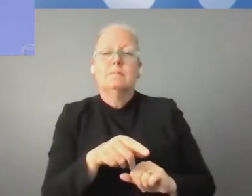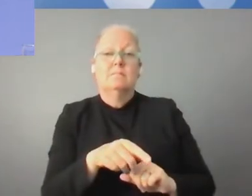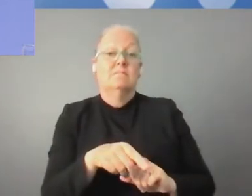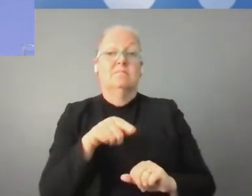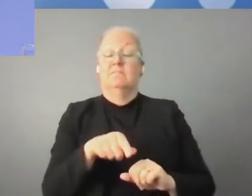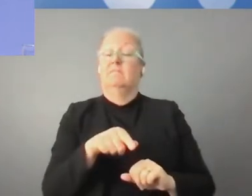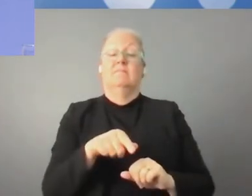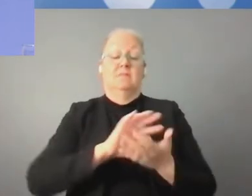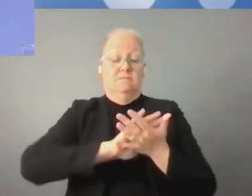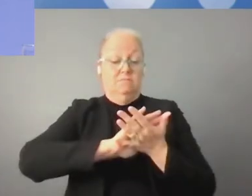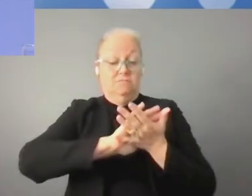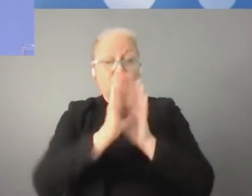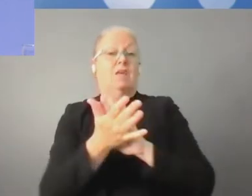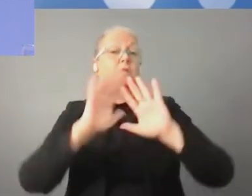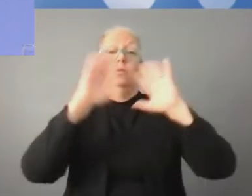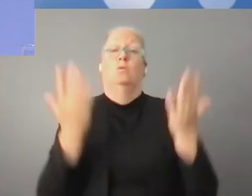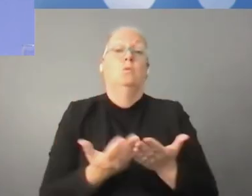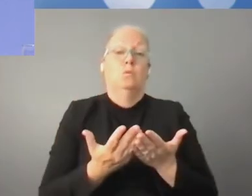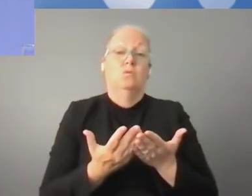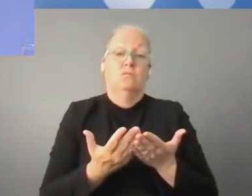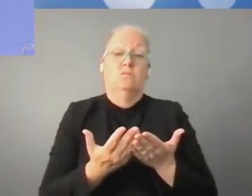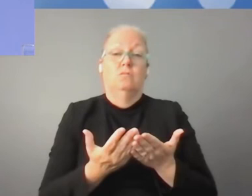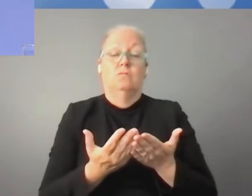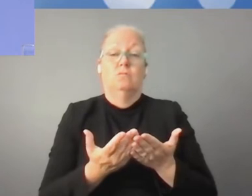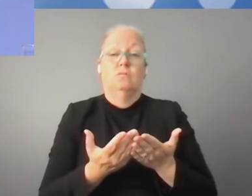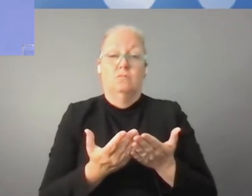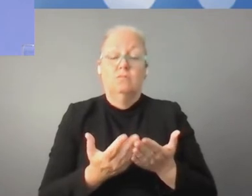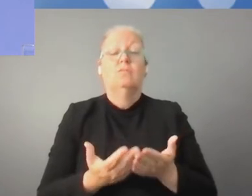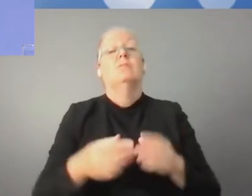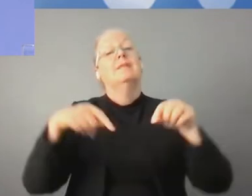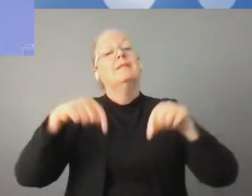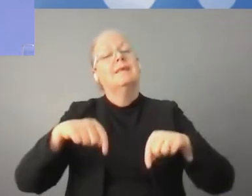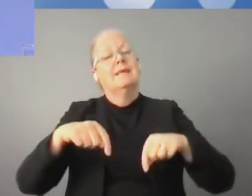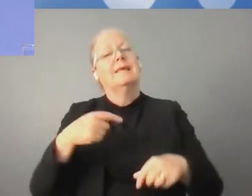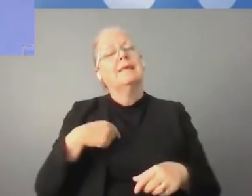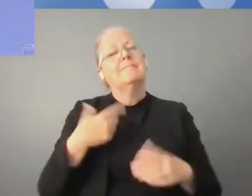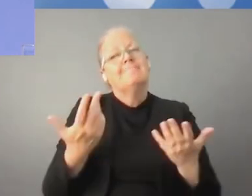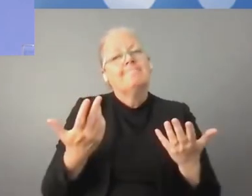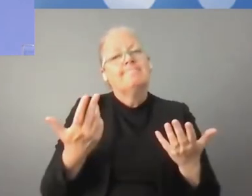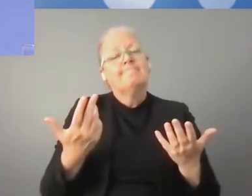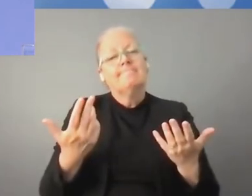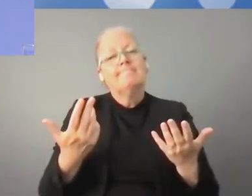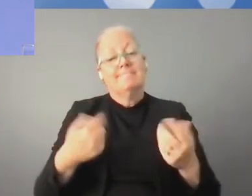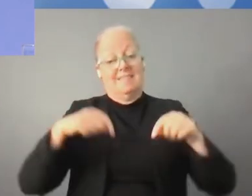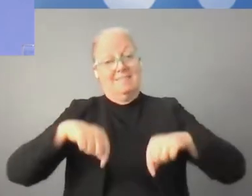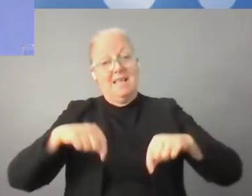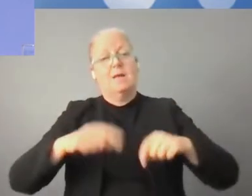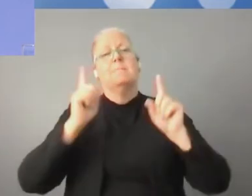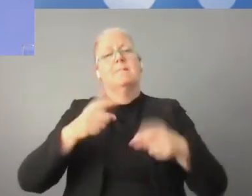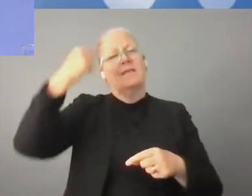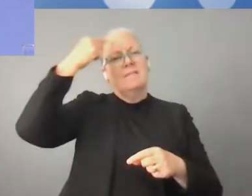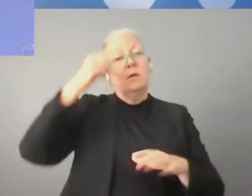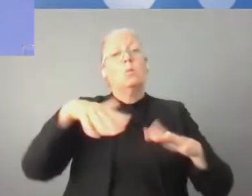musimy stawić czoła wielkim problemom. Pierwszym, o czym była duża mówiliśmy, to jest brak